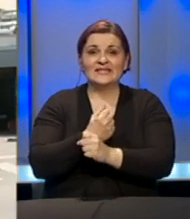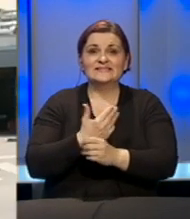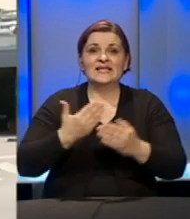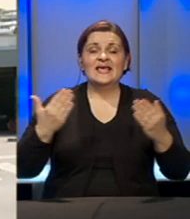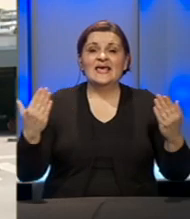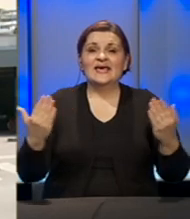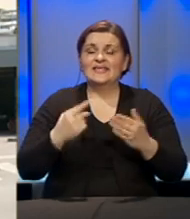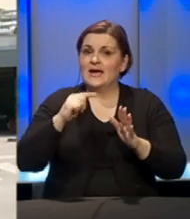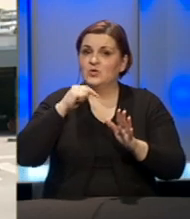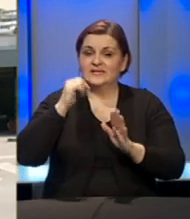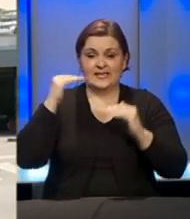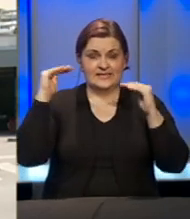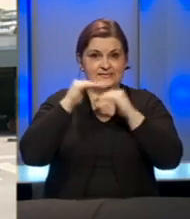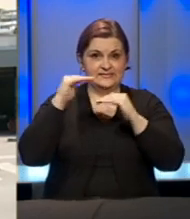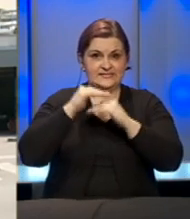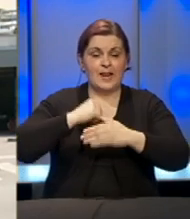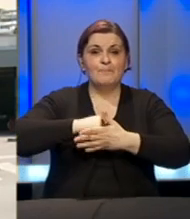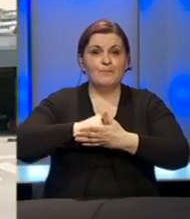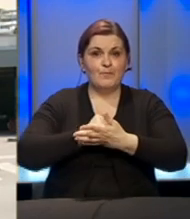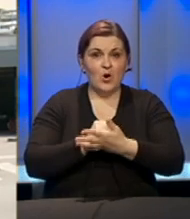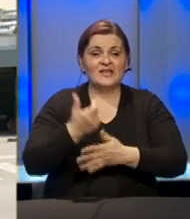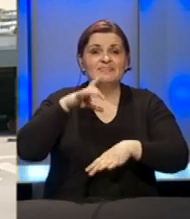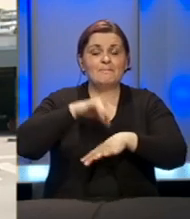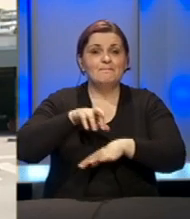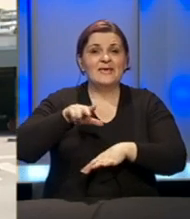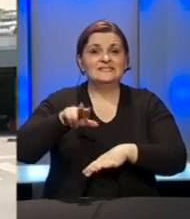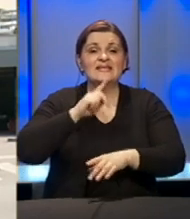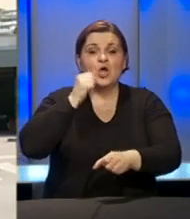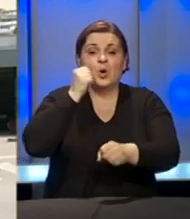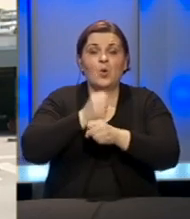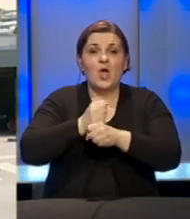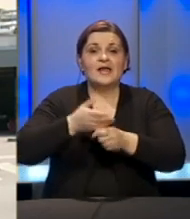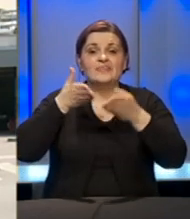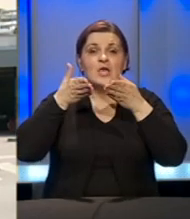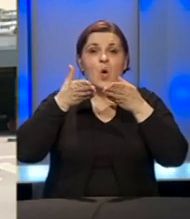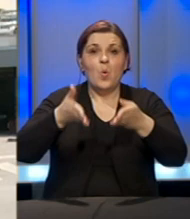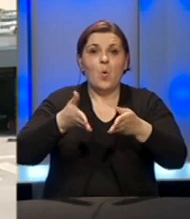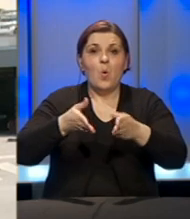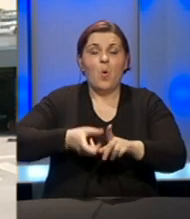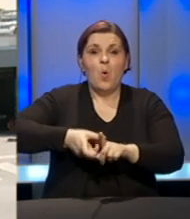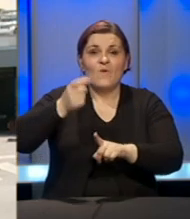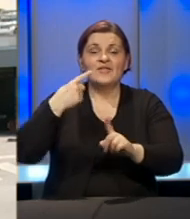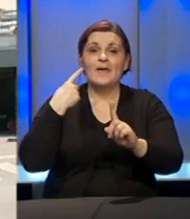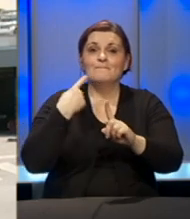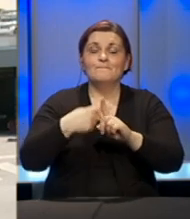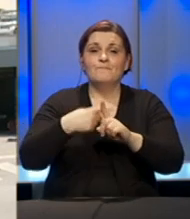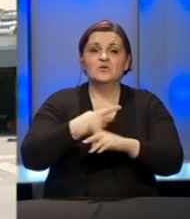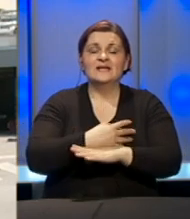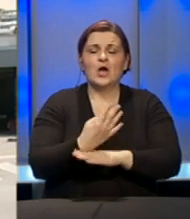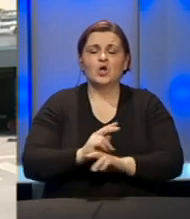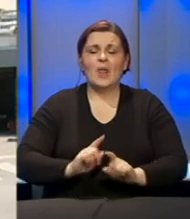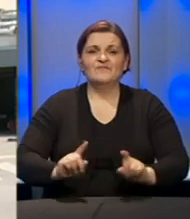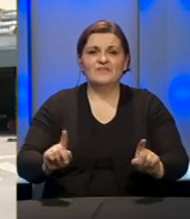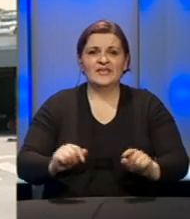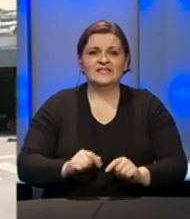gdje je dakle, kako ste kazali sinoć, potvrđeno da je medicinska sestra koja radi u ovoj klinici pozitivna na koronavirus.